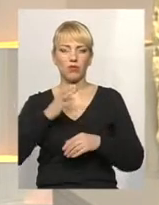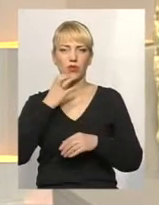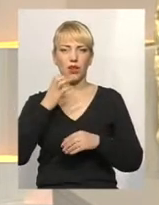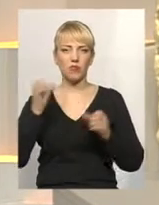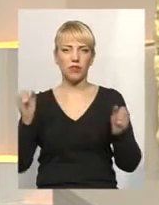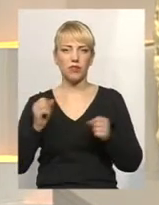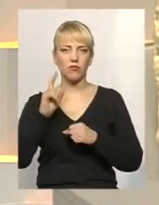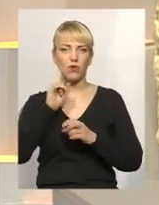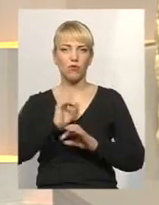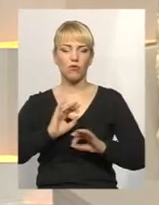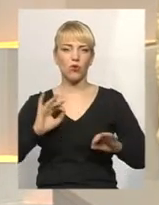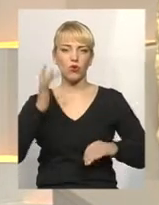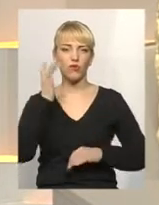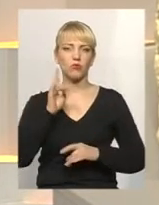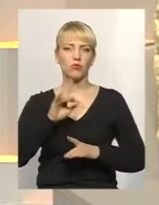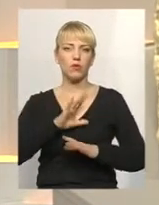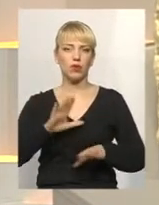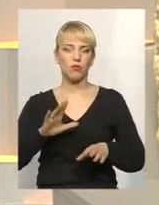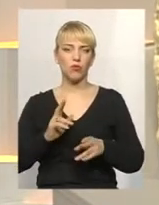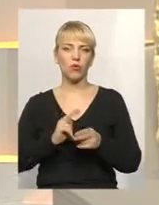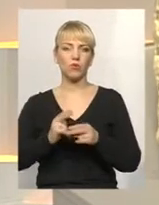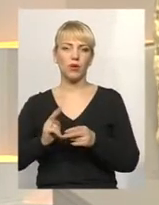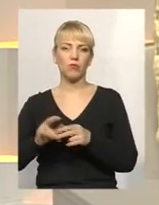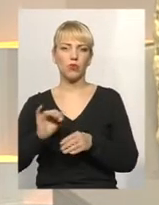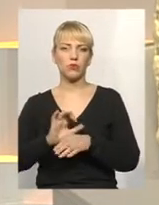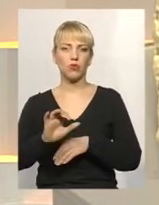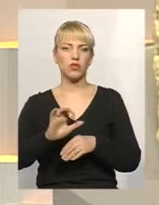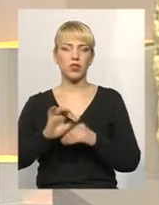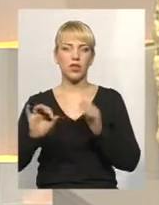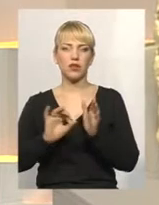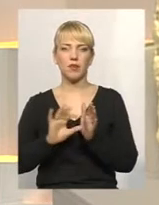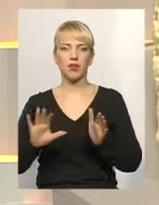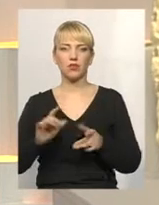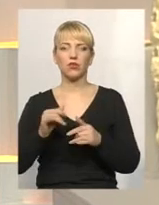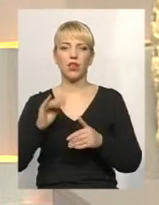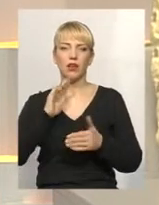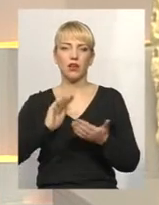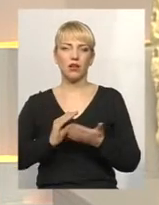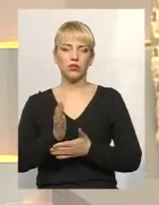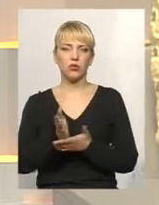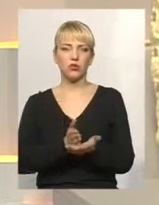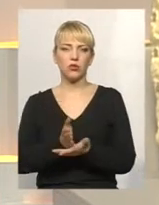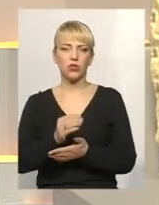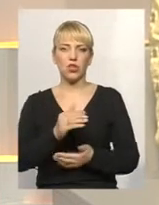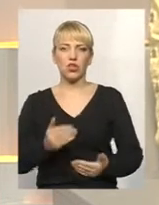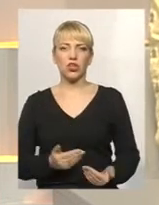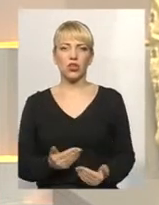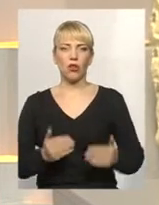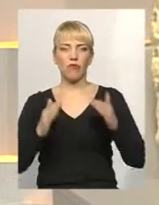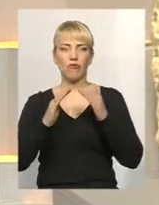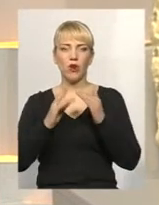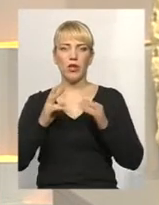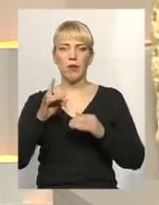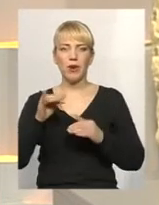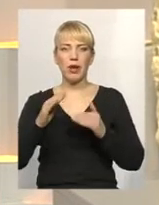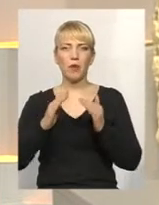влітку, щоб не виникало перебоїв із постачанням електроенергії, якісно обслуговувався житловий фонд, прибудинкова